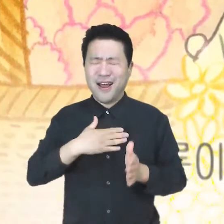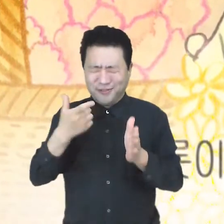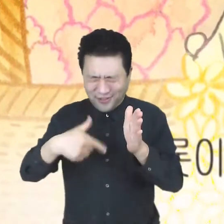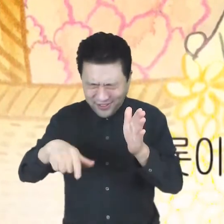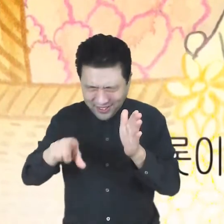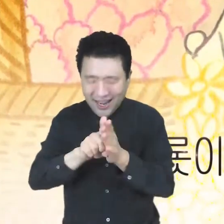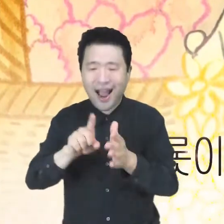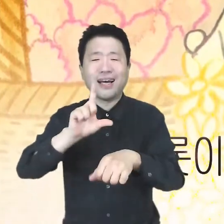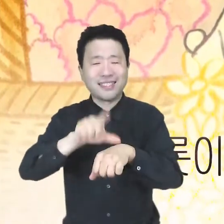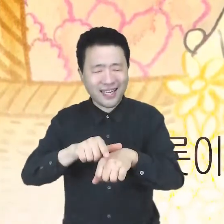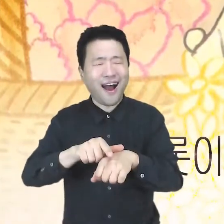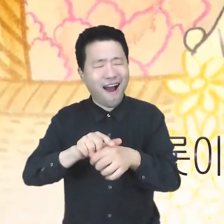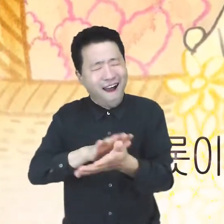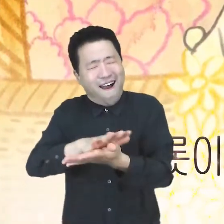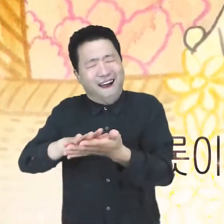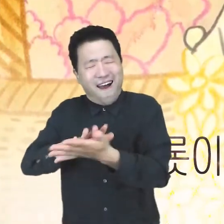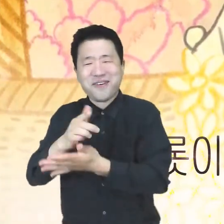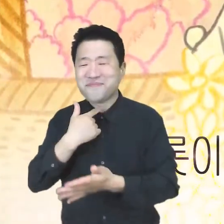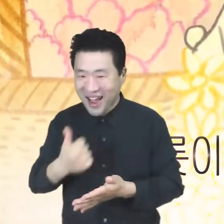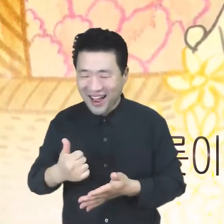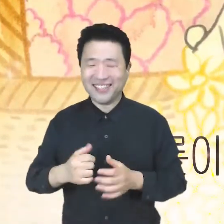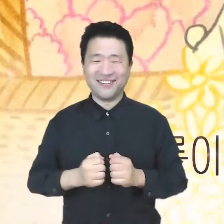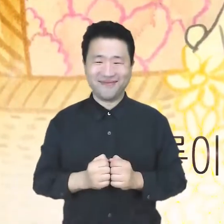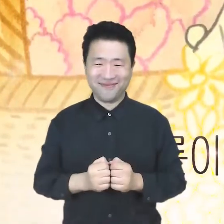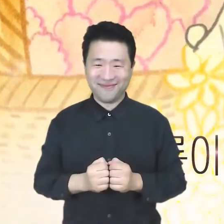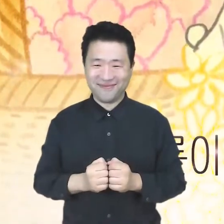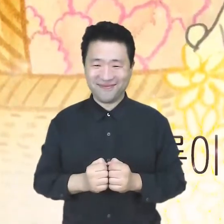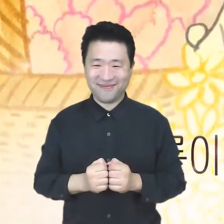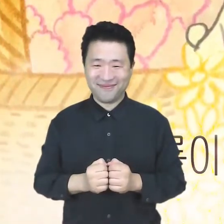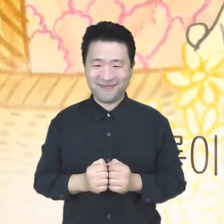오롯이 나를 위한 시간도 보냈어.